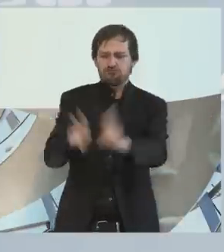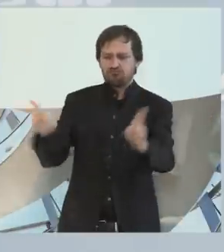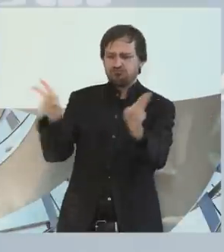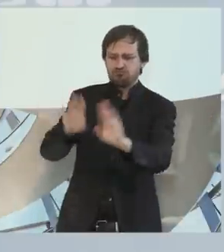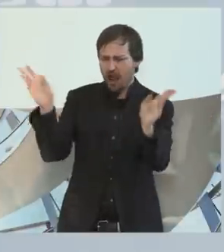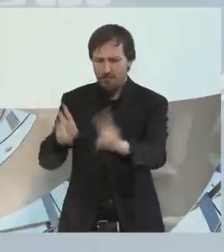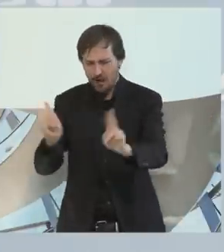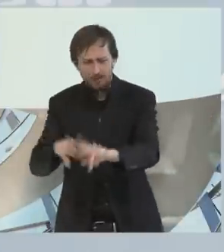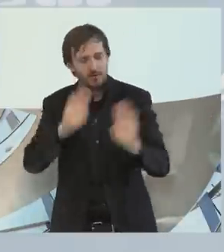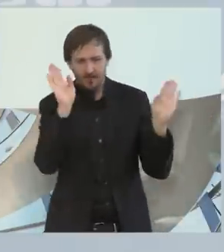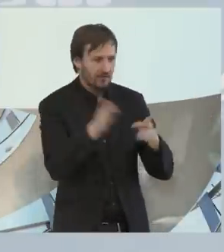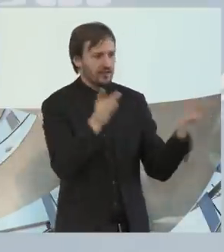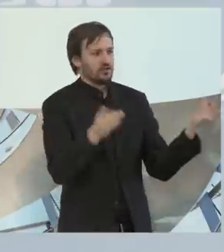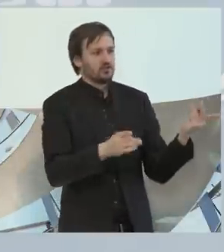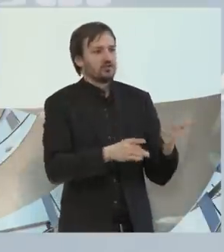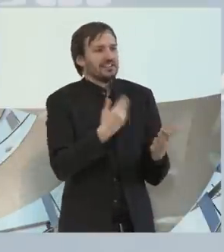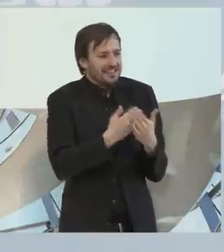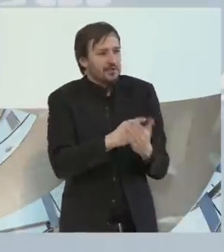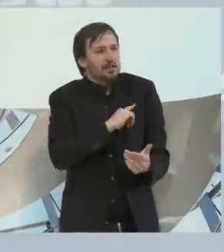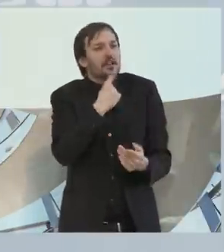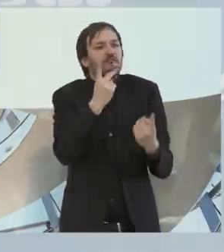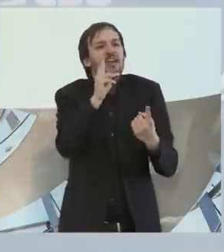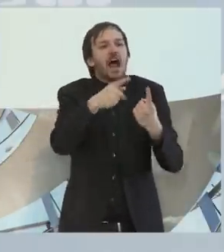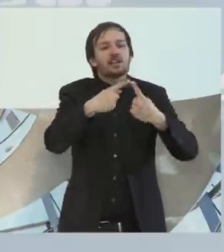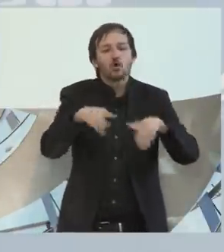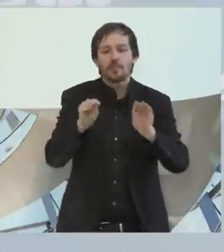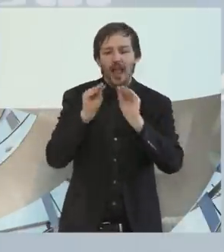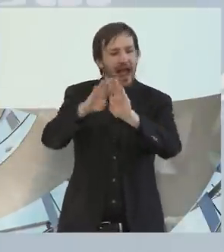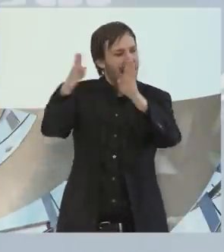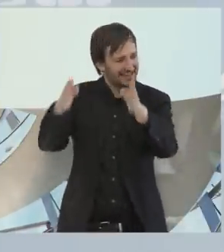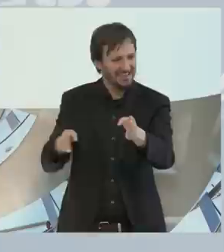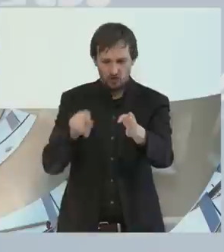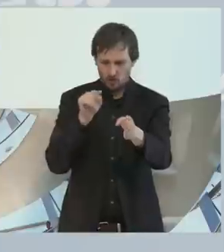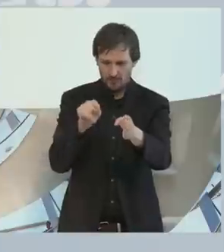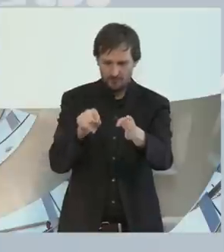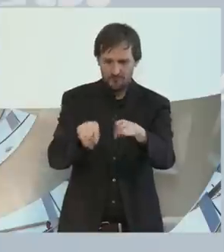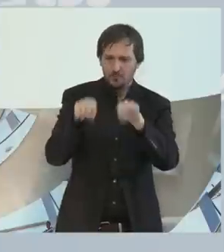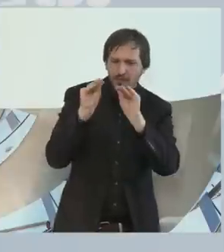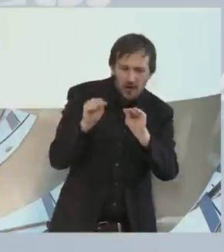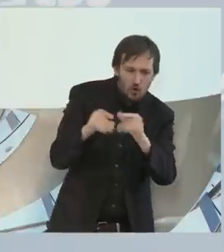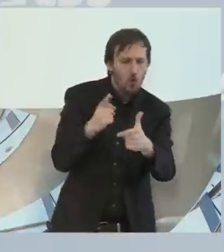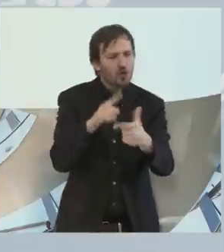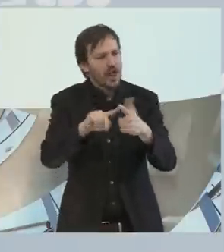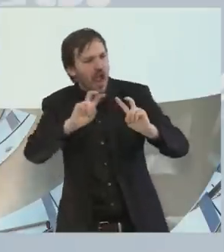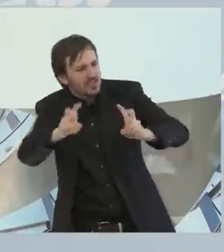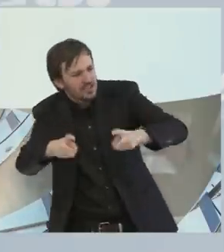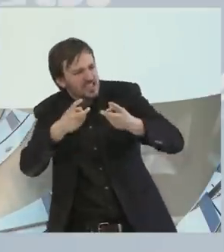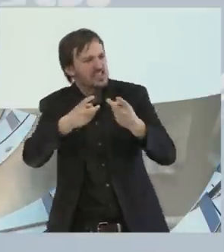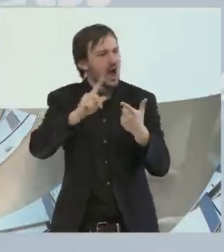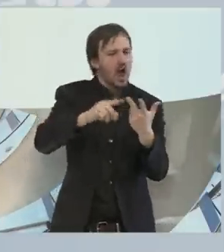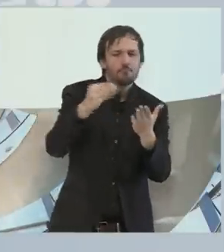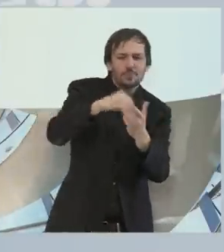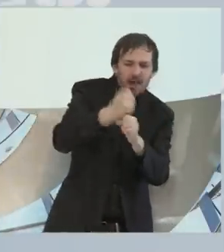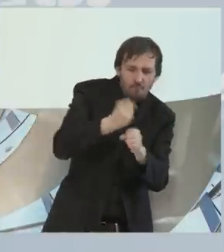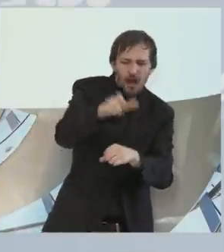Behinderung betrifft. Und ich sage allen denen, die in solchen Sondereinrichtungen als Pädagogen, Erzieherinnen, Mitarbeiterinnen arbeiten,